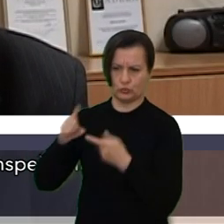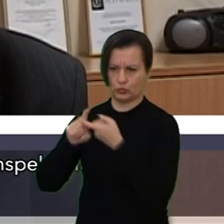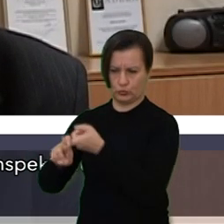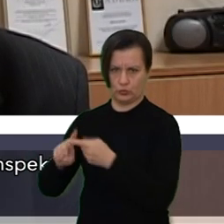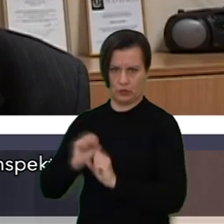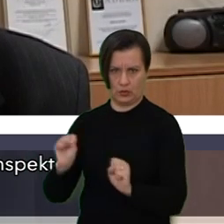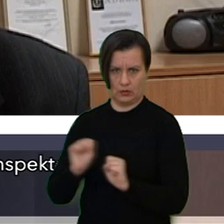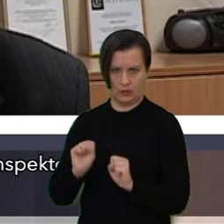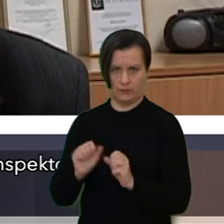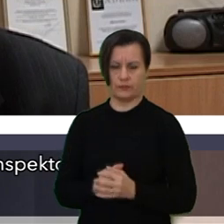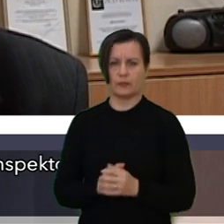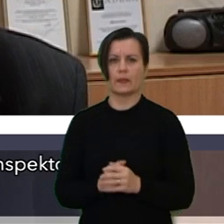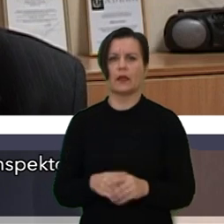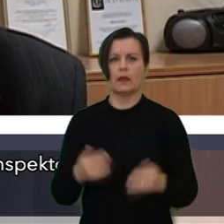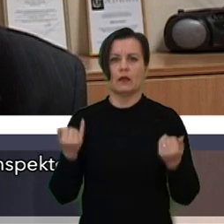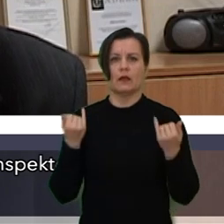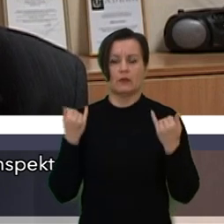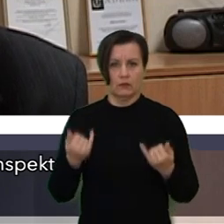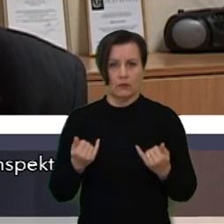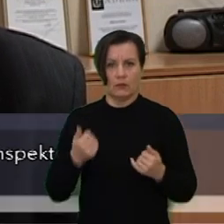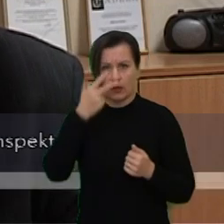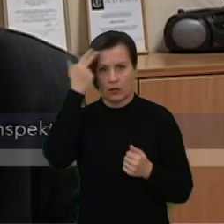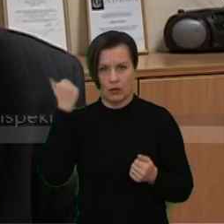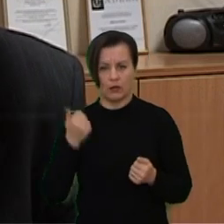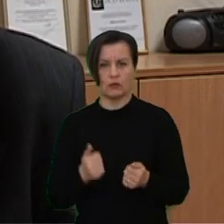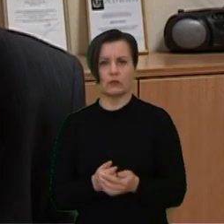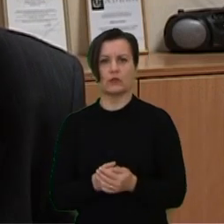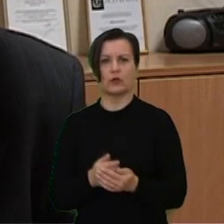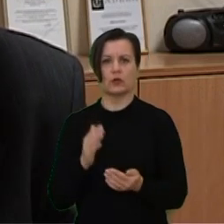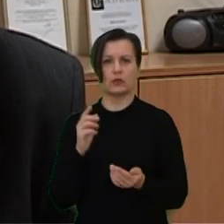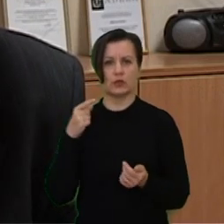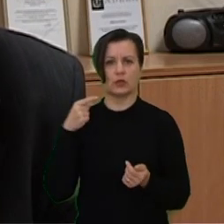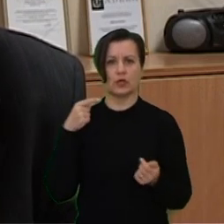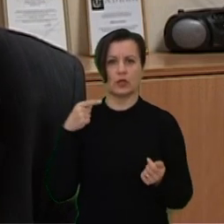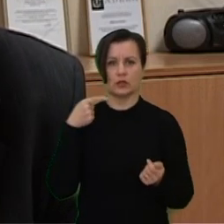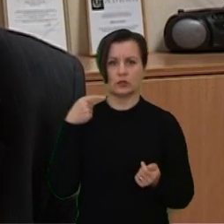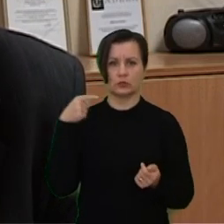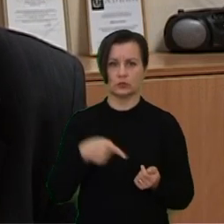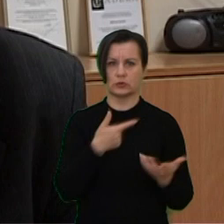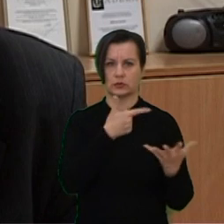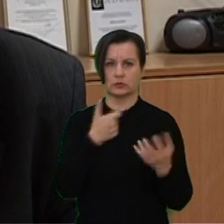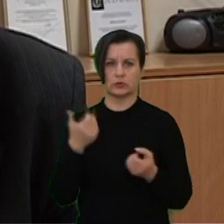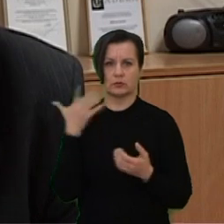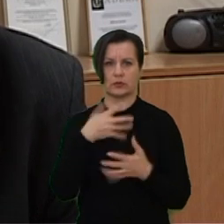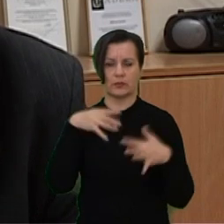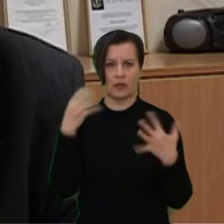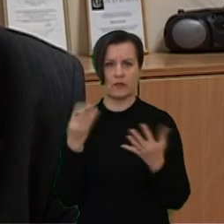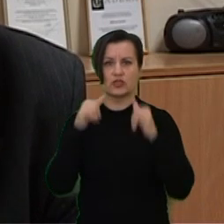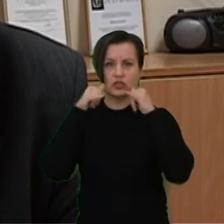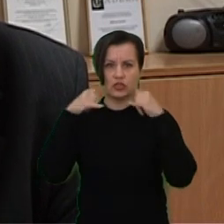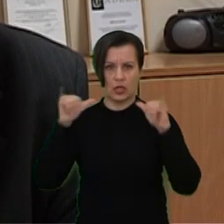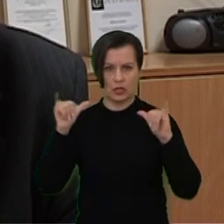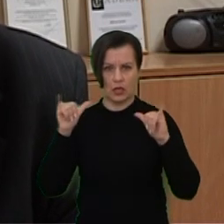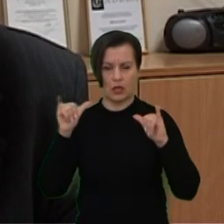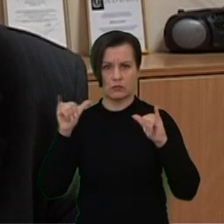nustatyta Lietuvoj 1759 šernams